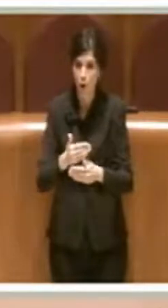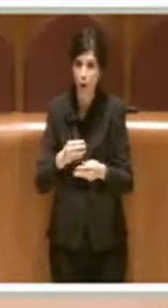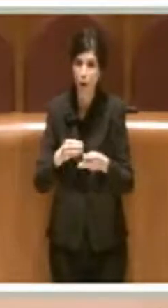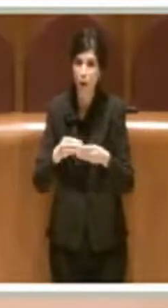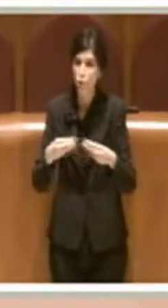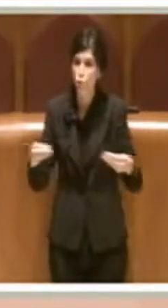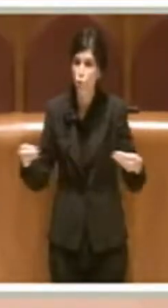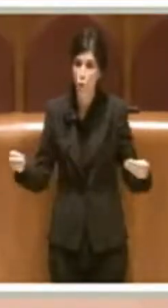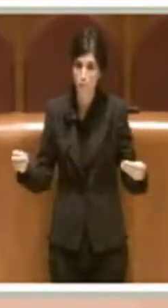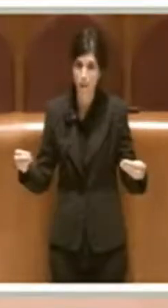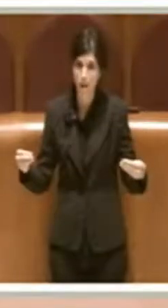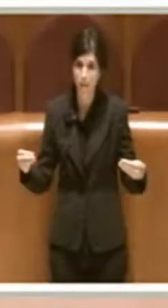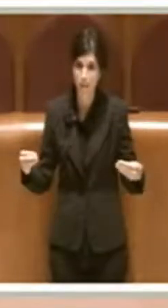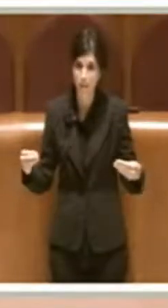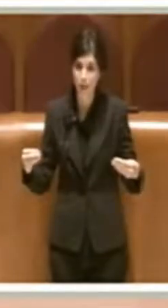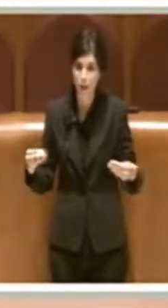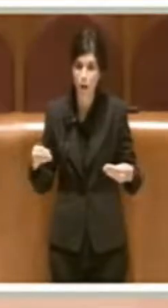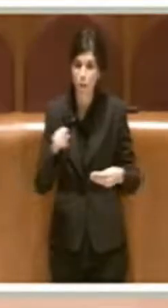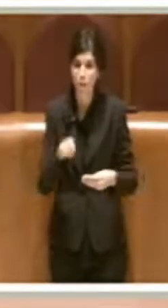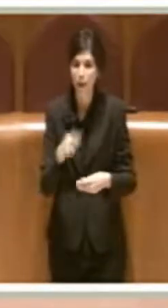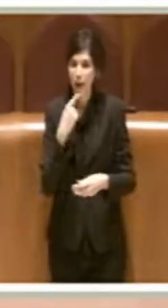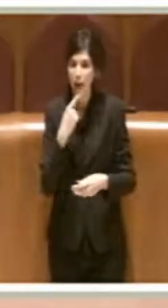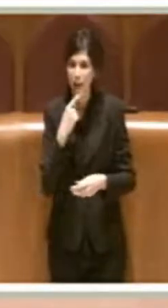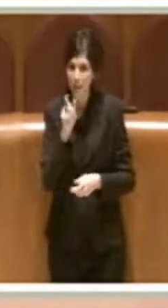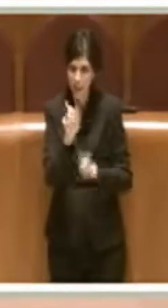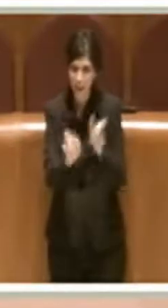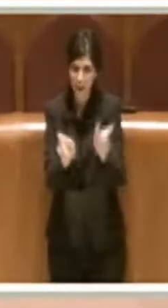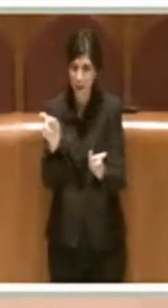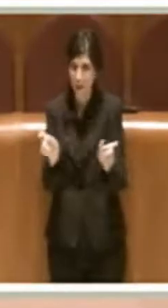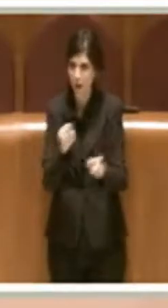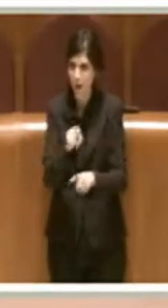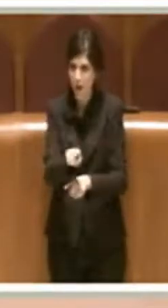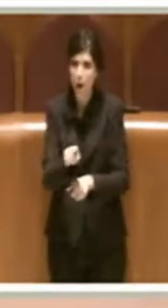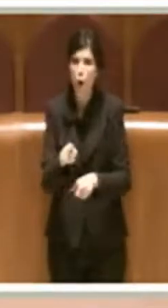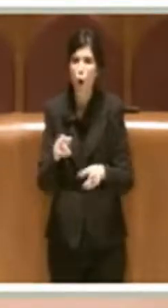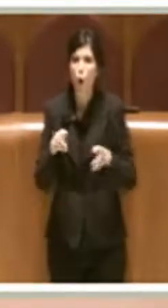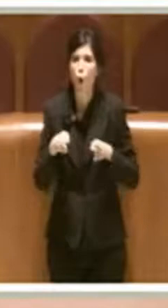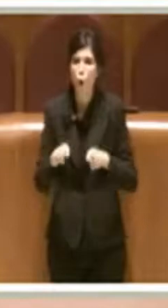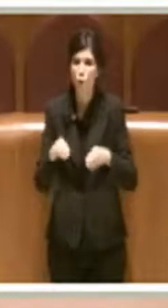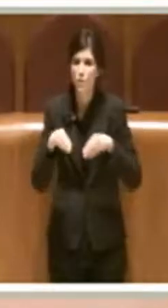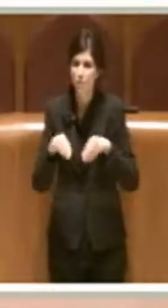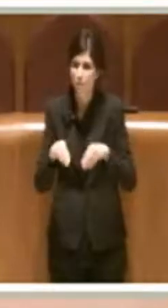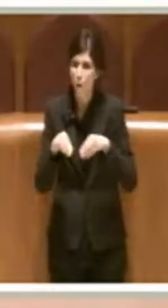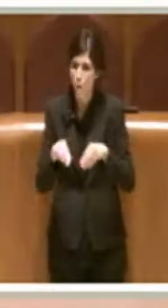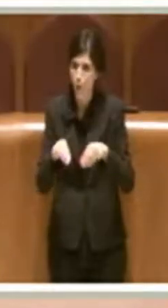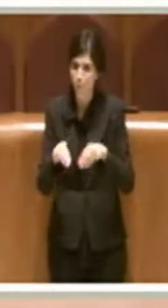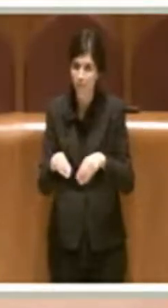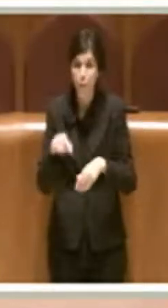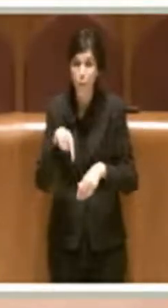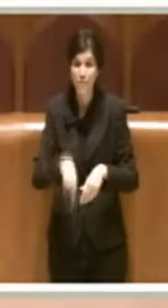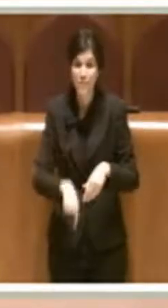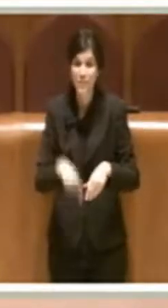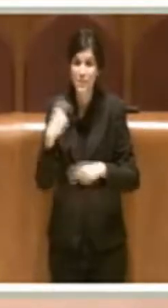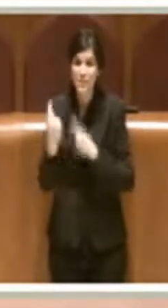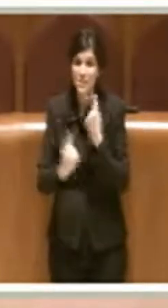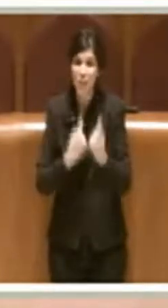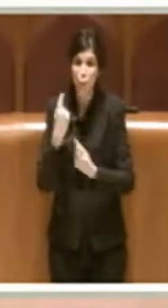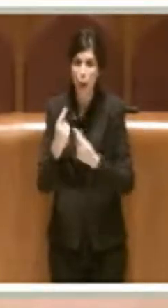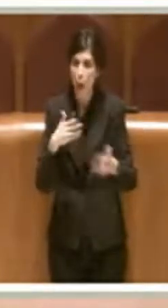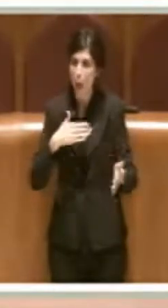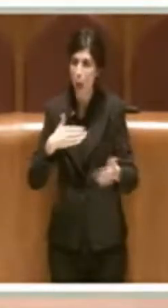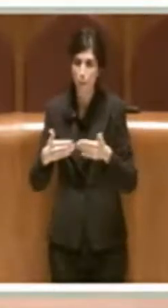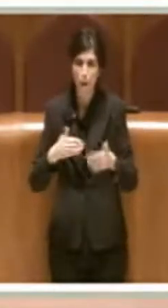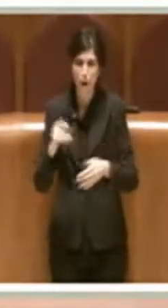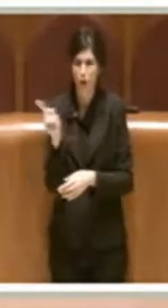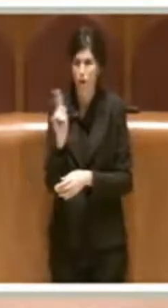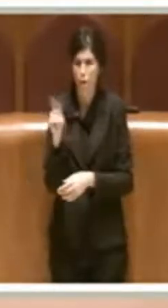a disposizione di chi frequenta i corsi. Quindi questo significa che non abbiamo più una situazione emergenziale